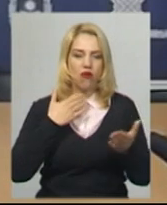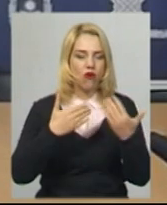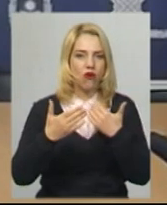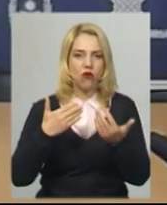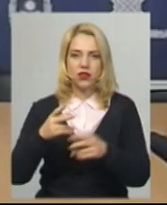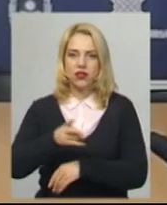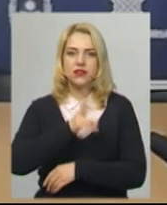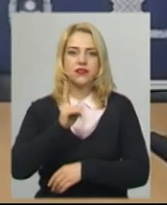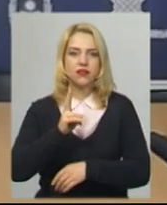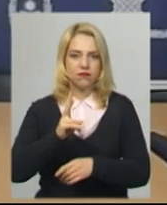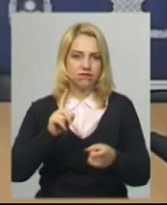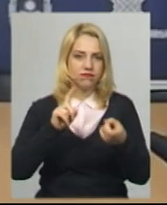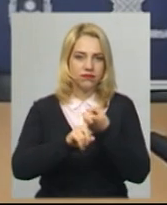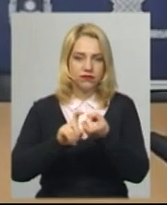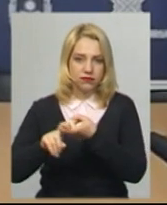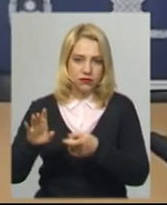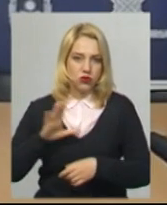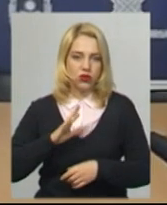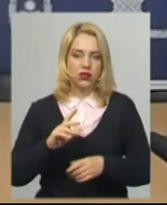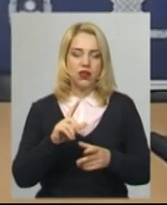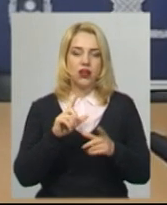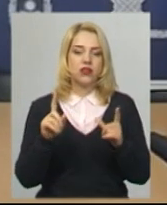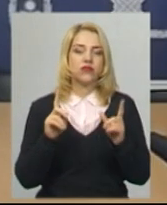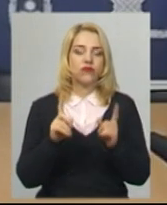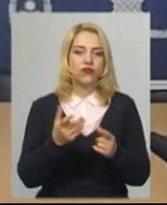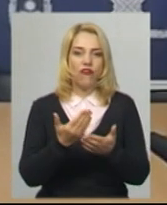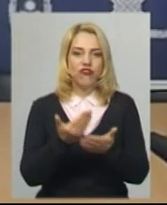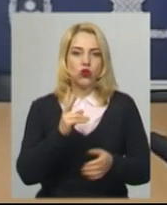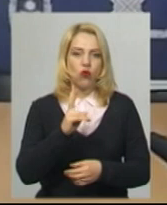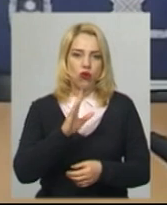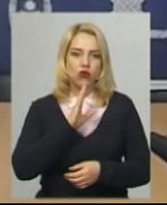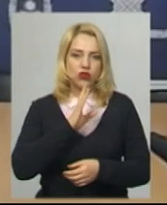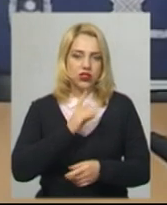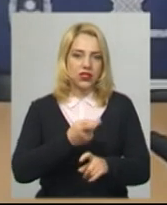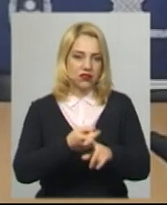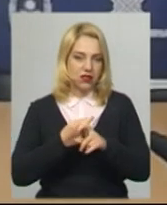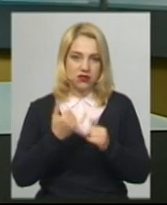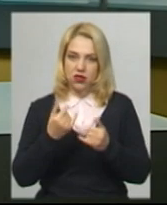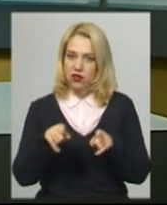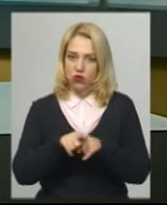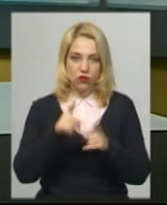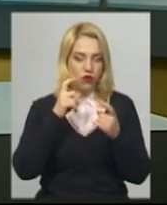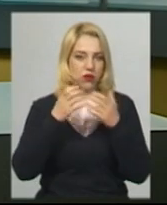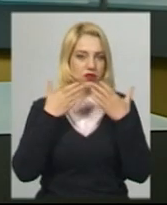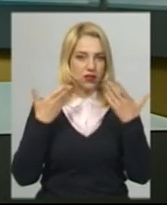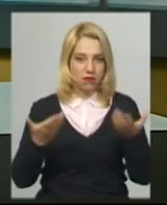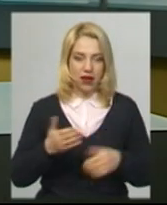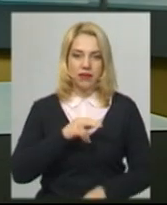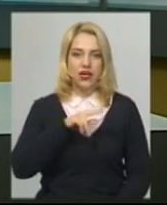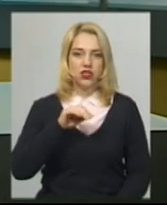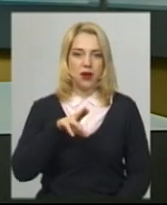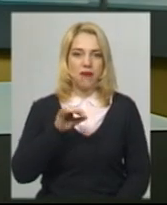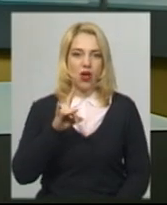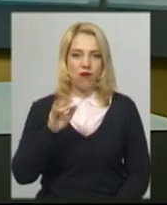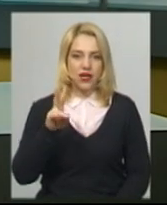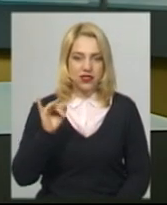рахунок якого вона могла захворіти. Але на даний момент такої інформації, що ми його знайшли, немає. Чемеровецька районна